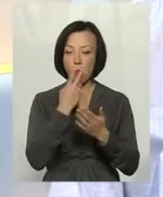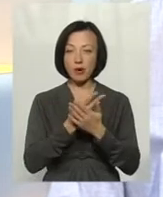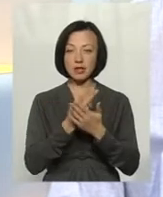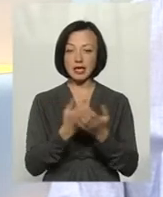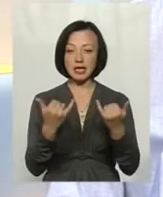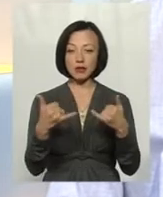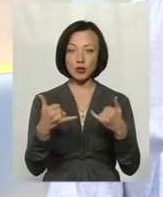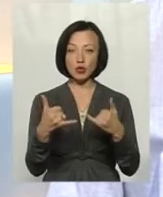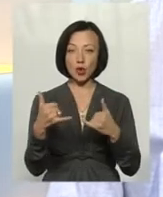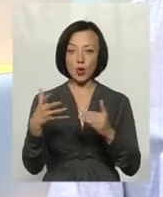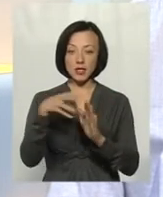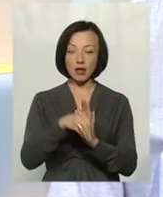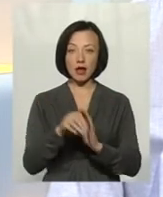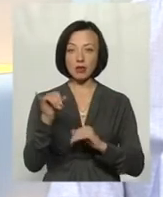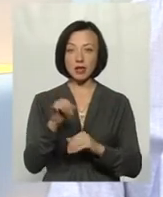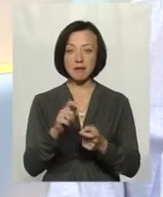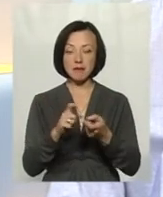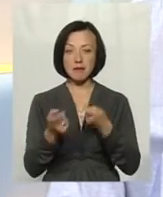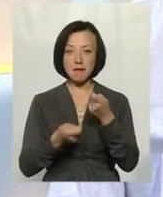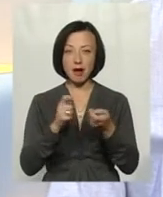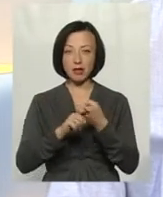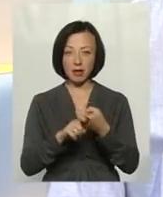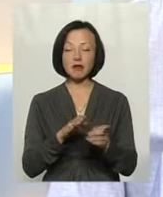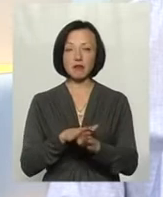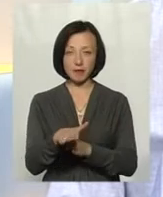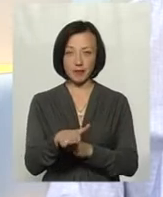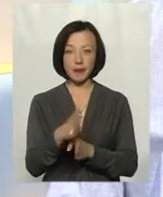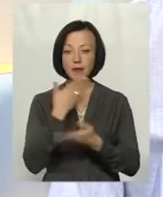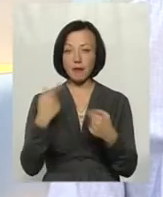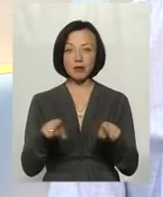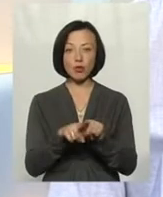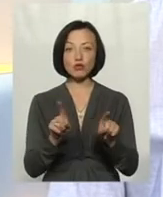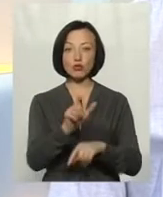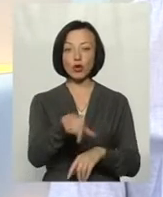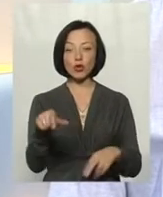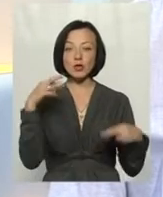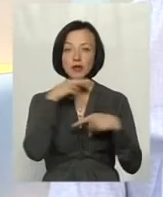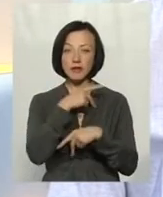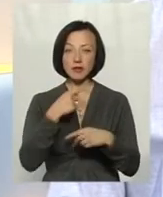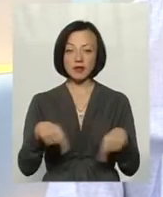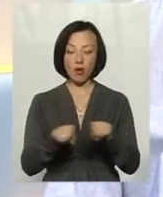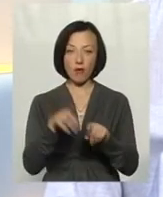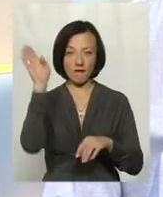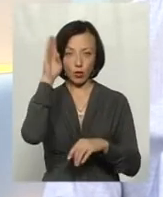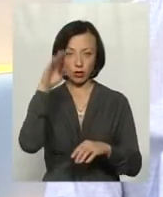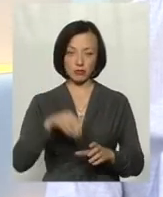хімічного складу, і бактерій, то вони дотримуються. Нема такого, щоб люди травилися від такої води.